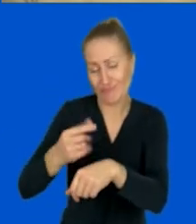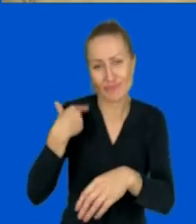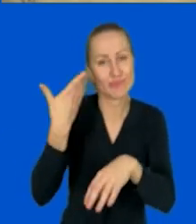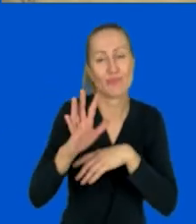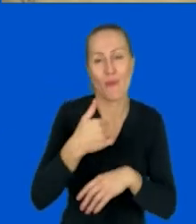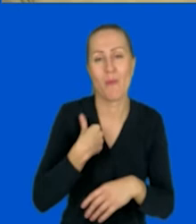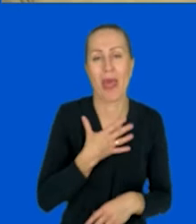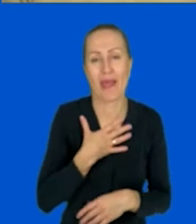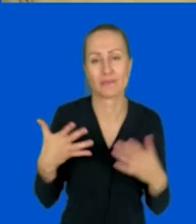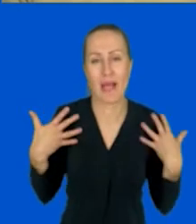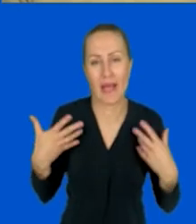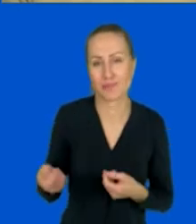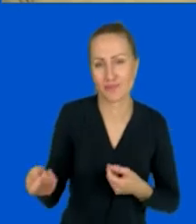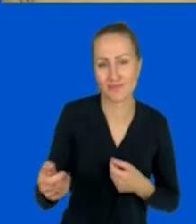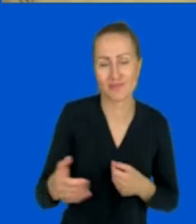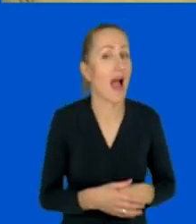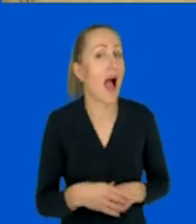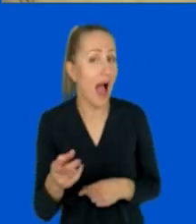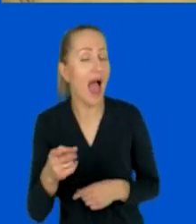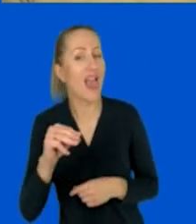pisze, psa wypuścić musiałam.